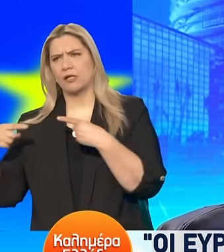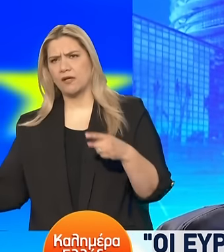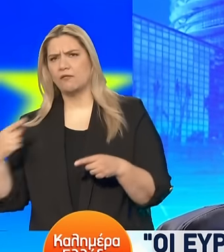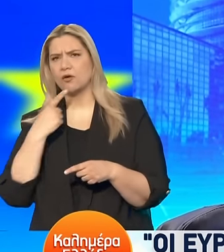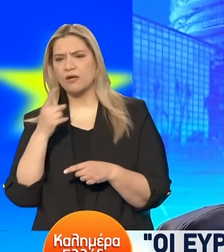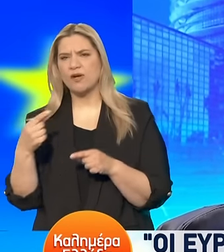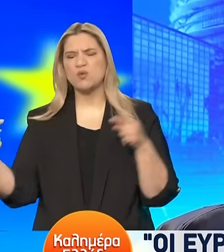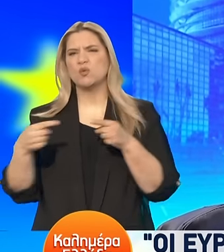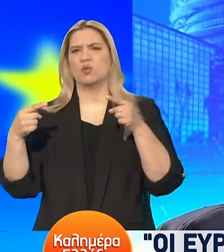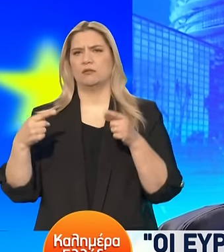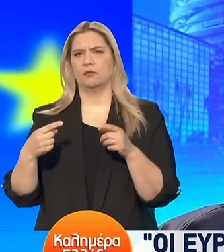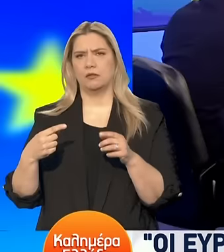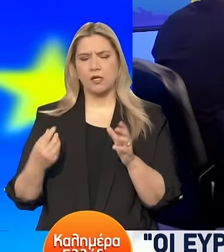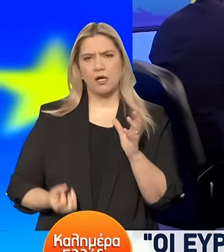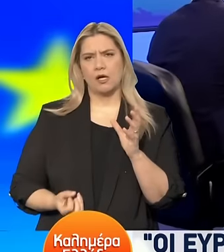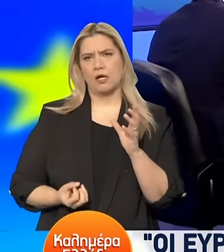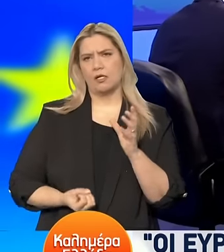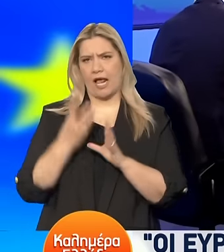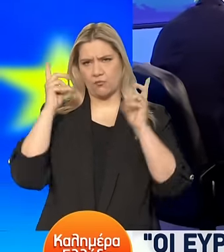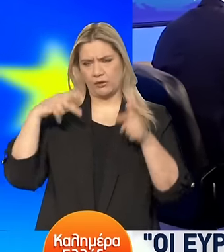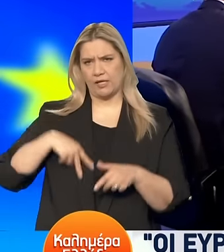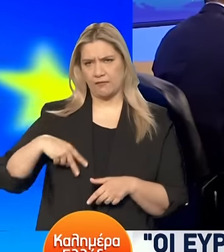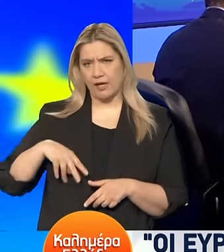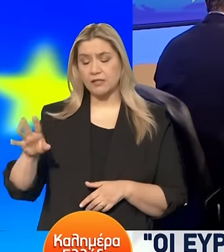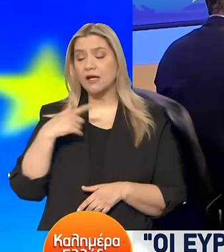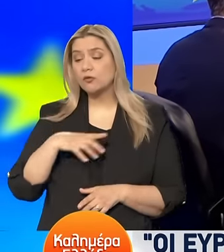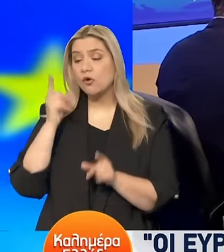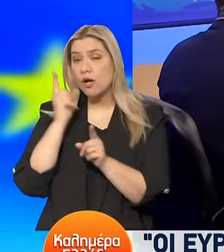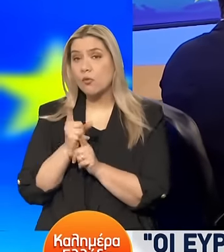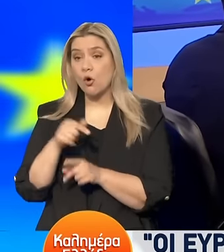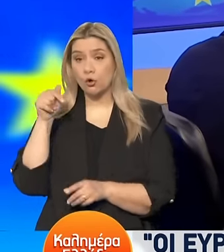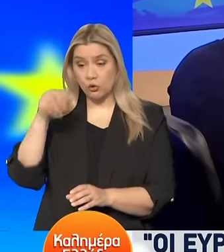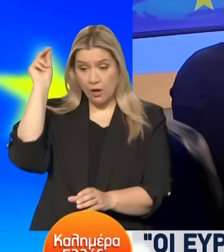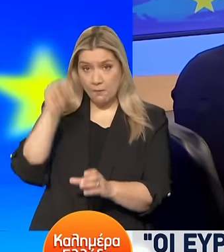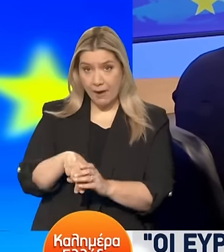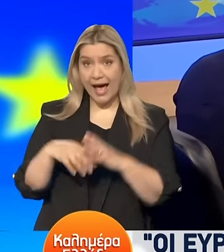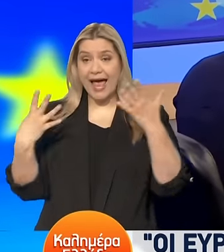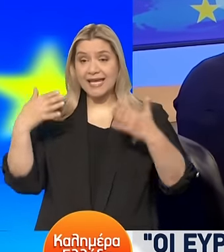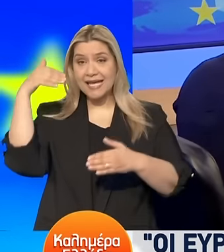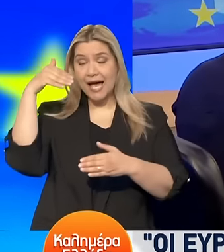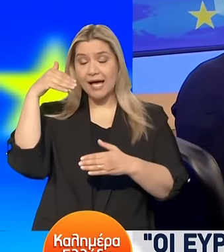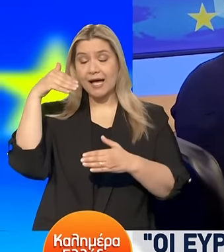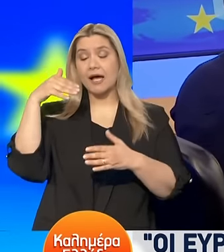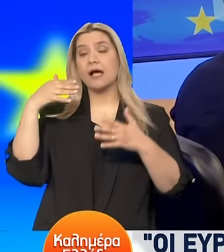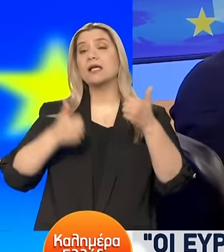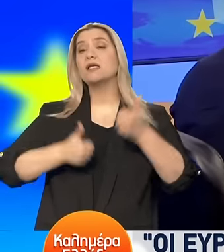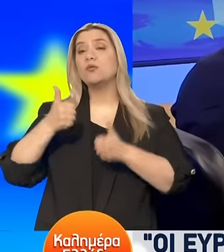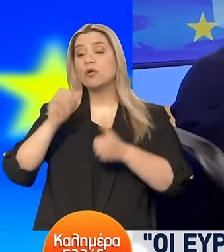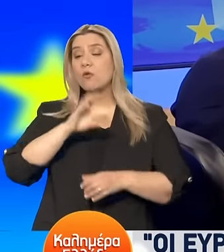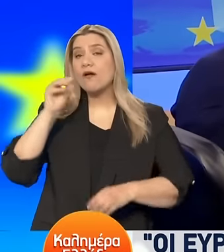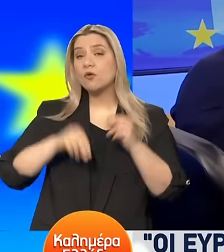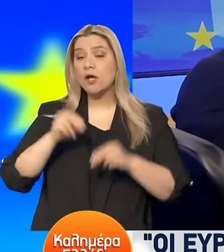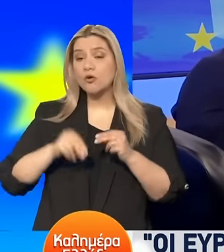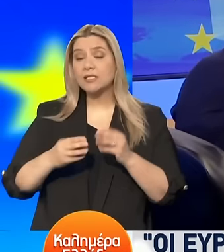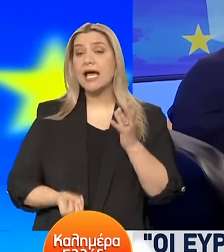κυβέρνησης, θέλω να επισημάνω ότι όσο πιο δυνατή είναι η Νέα Δημοκρατία το βράδυ της 1ης Ιουνίου, τόσο μεγαλύτερη, θα έλεγα,